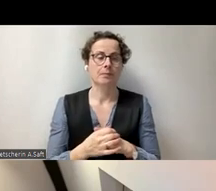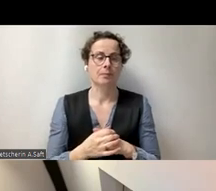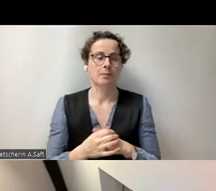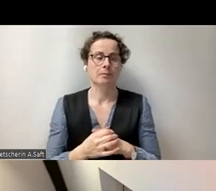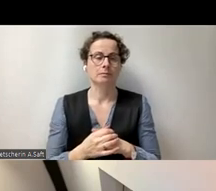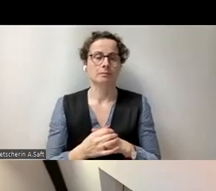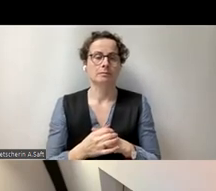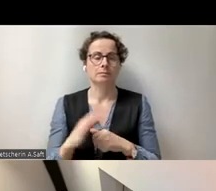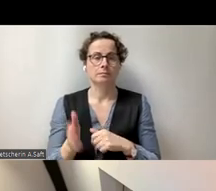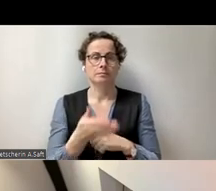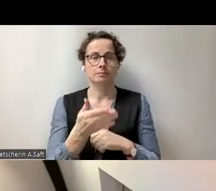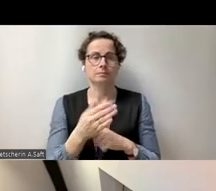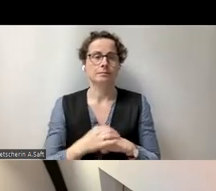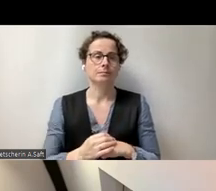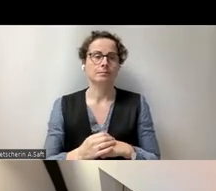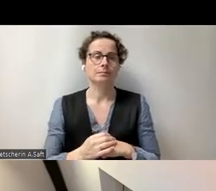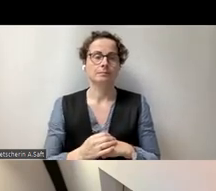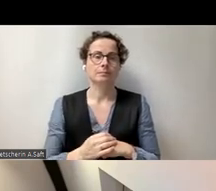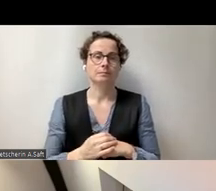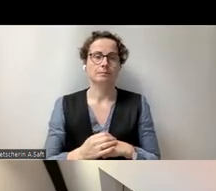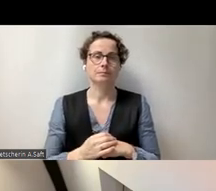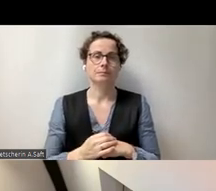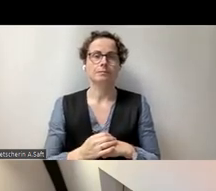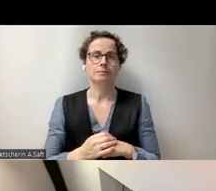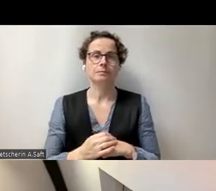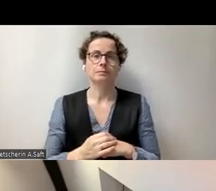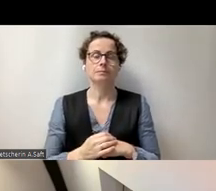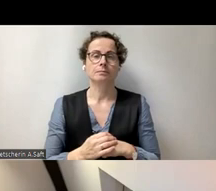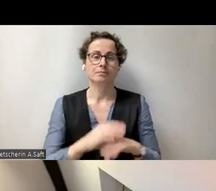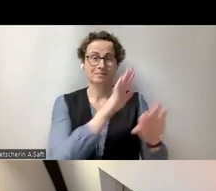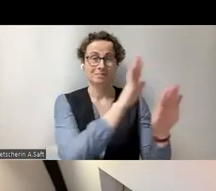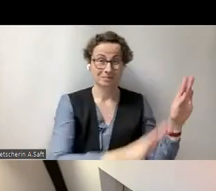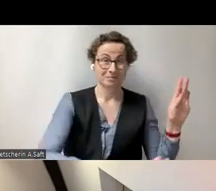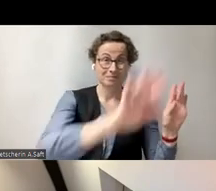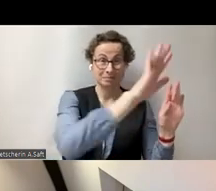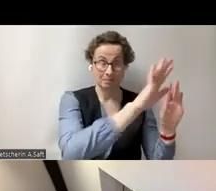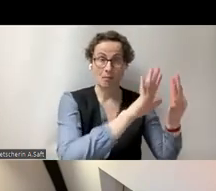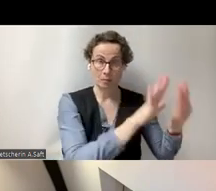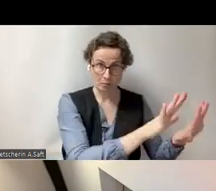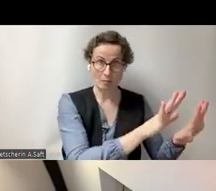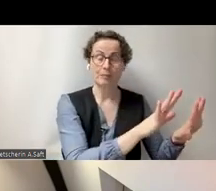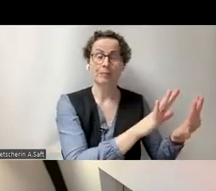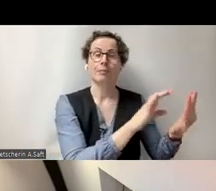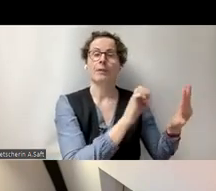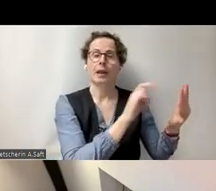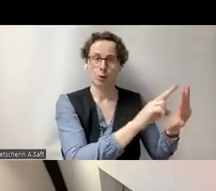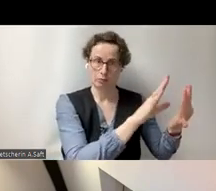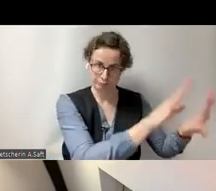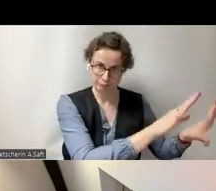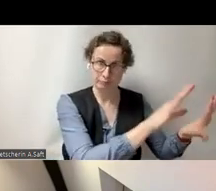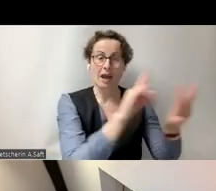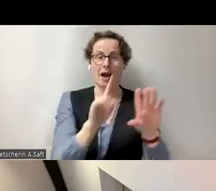Nächste Punkt, bitte. So, also das Ganze wird unterstützt in den einzelnen EU-Ländern von